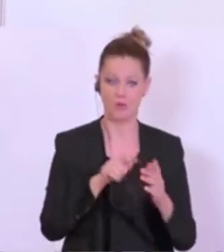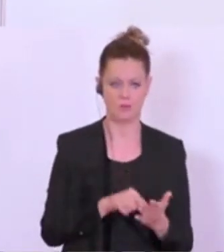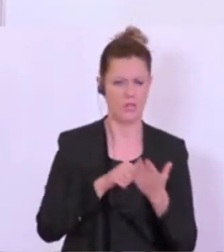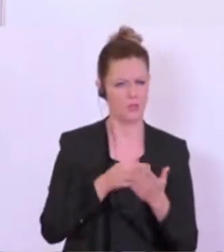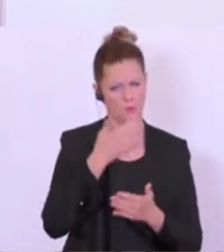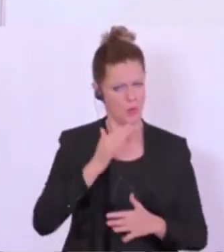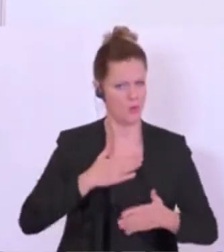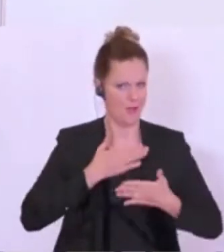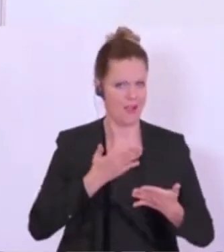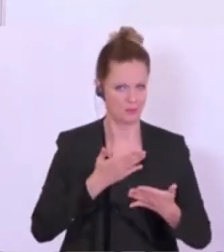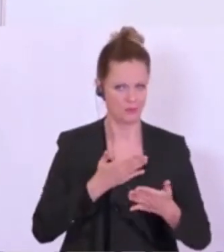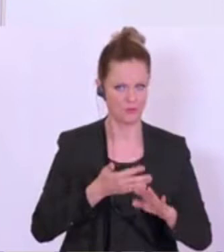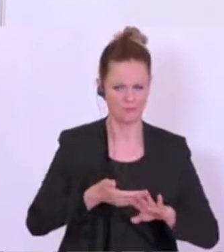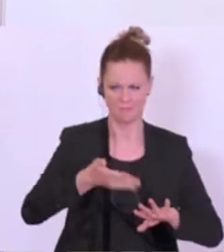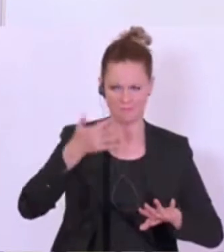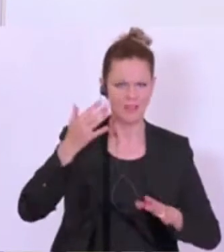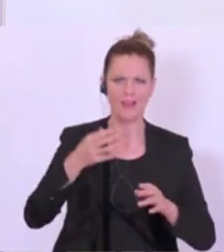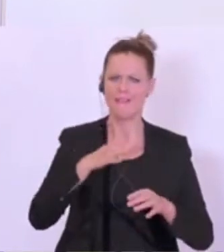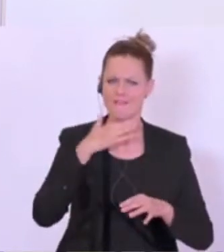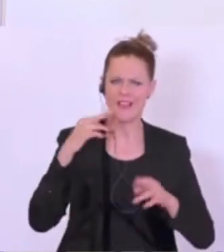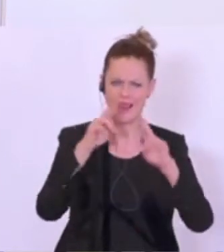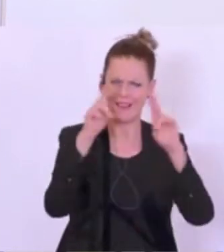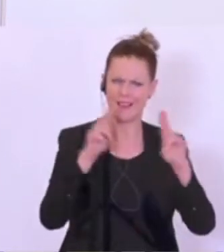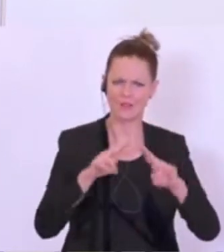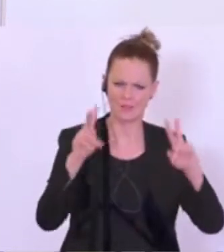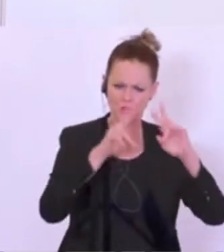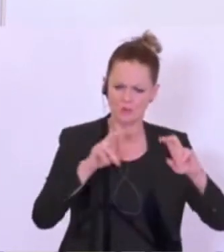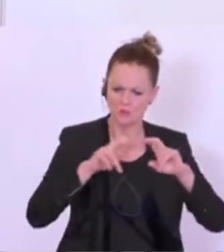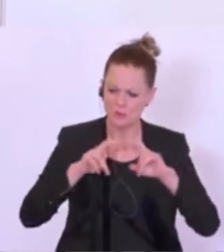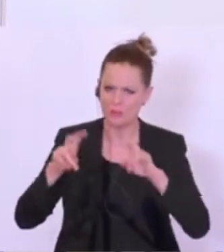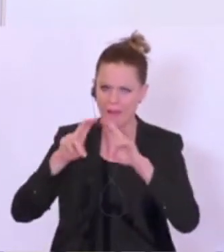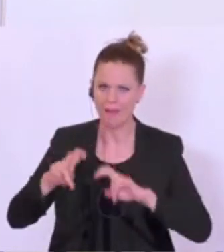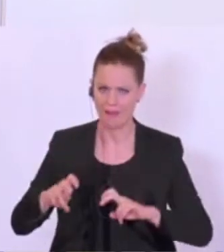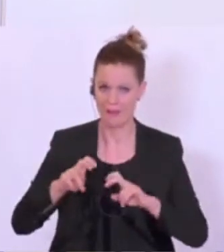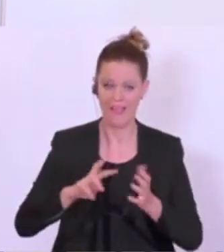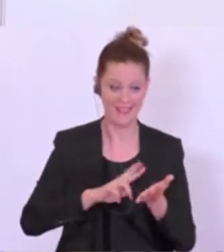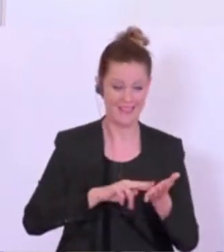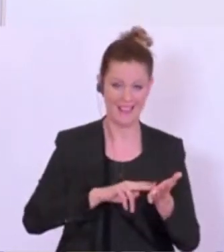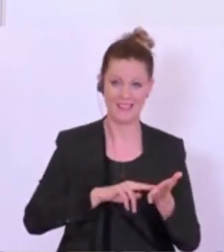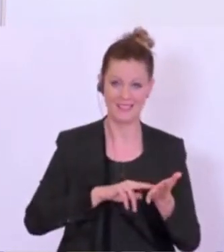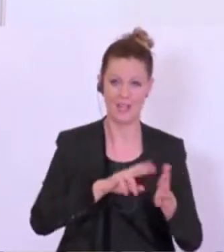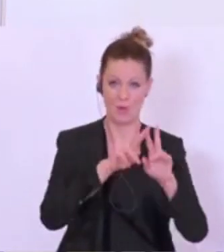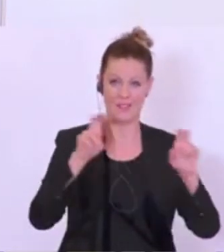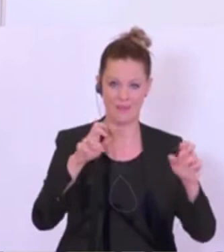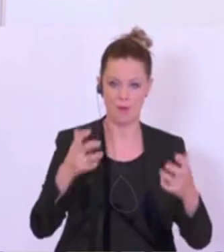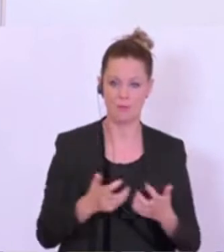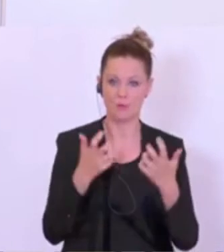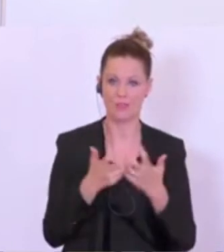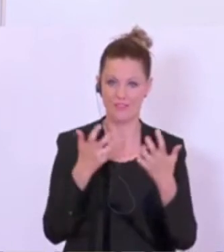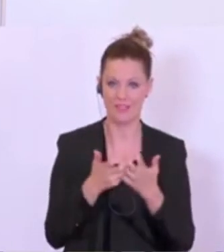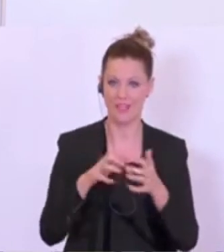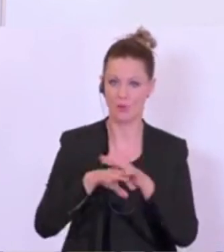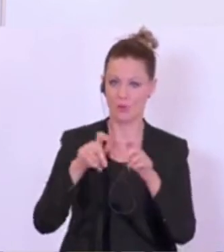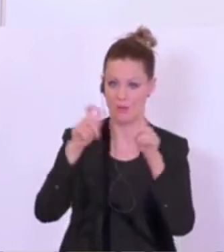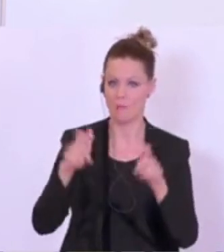keine Überraschung aus vielen internationalen Studien, dass sich eben durch die Digitalisierung die Produktivität von Unternehmen